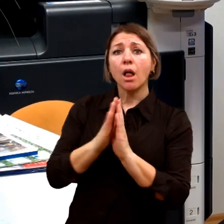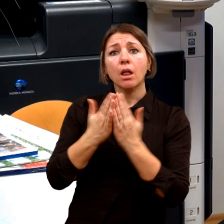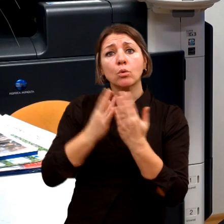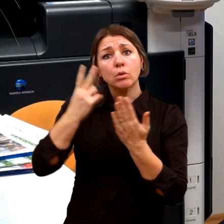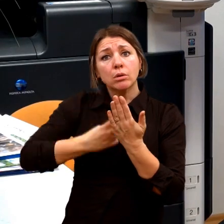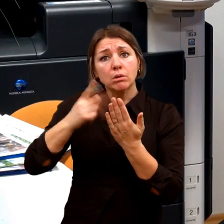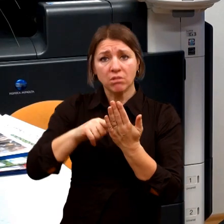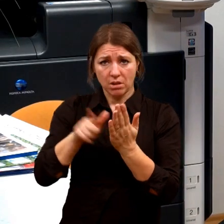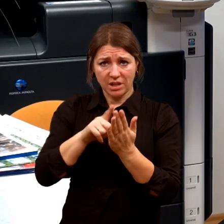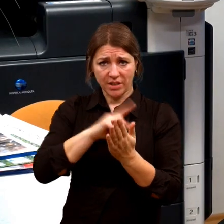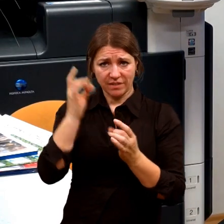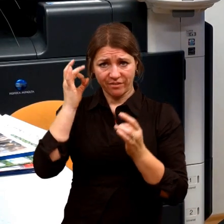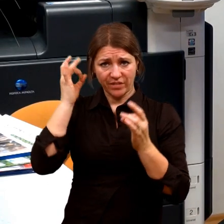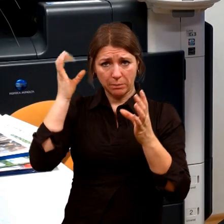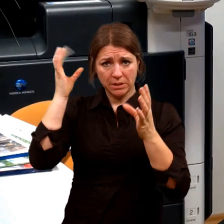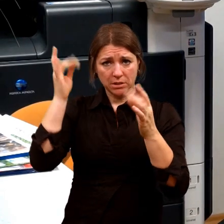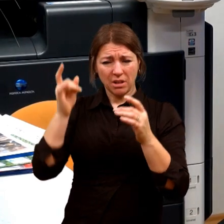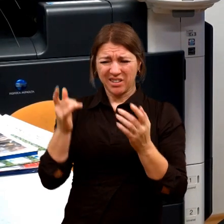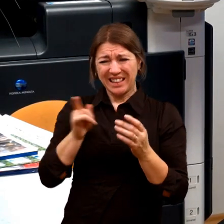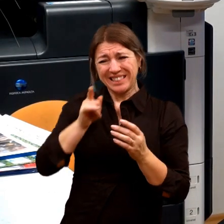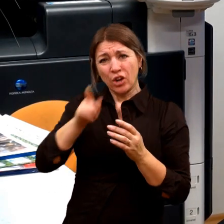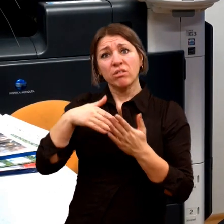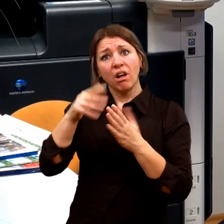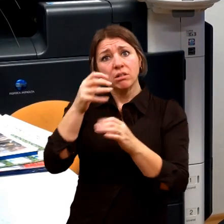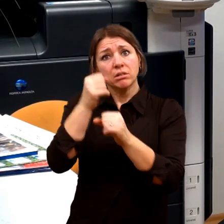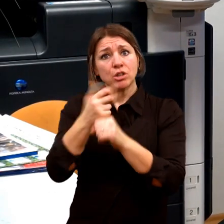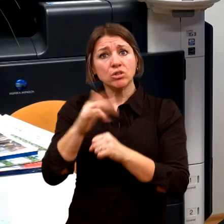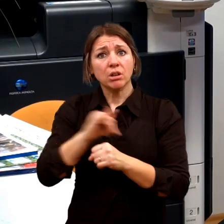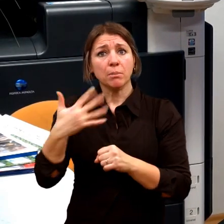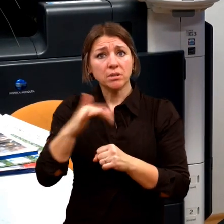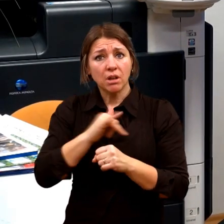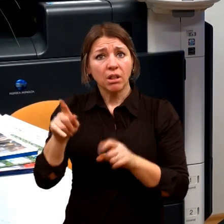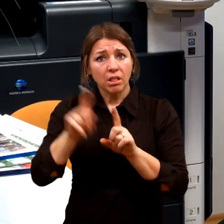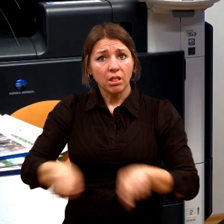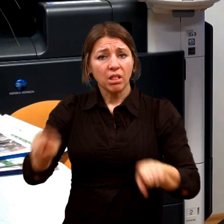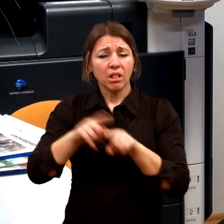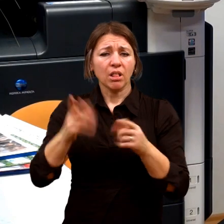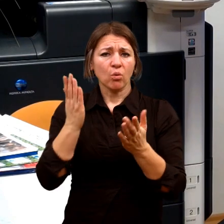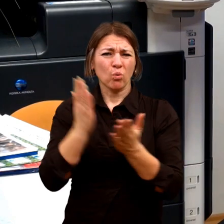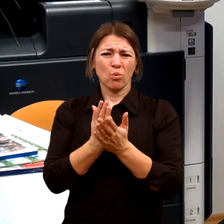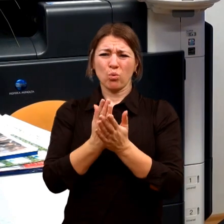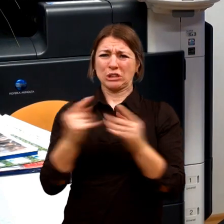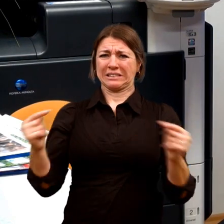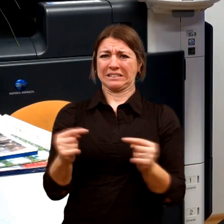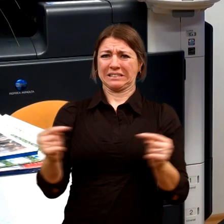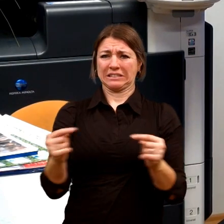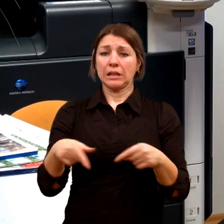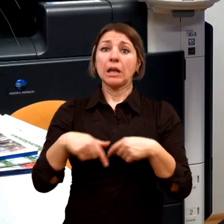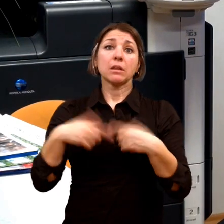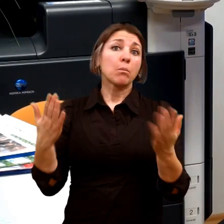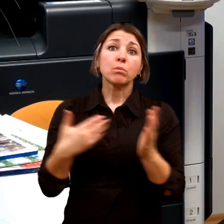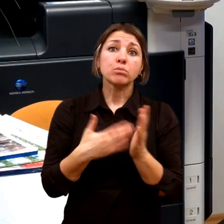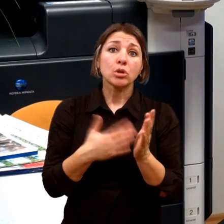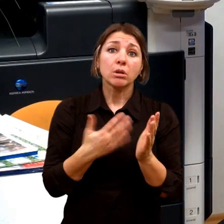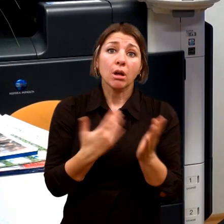korektní, takže těch příčin je strašně moc, někdy to může být třeba zhoršený zdravotní stav, že